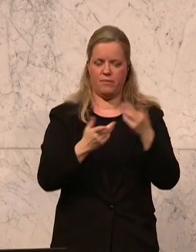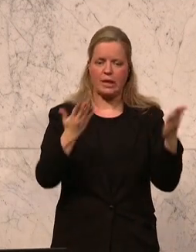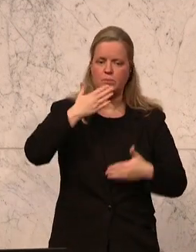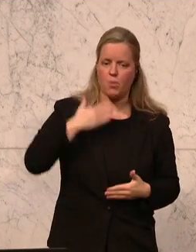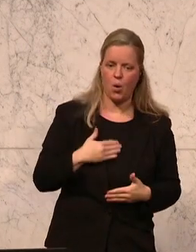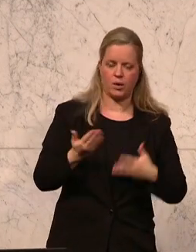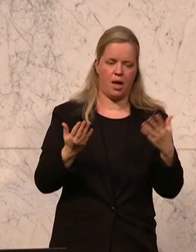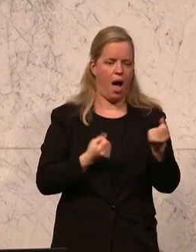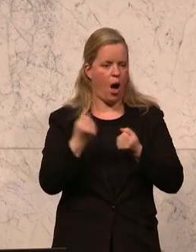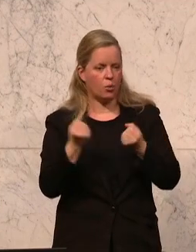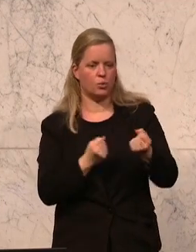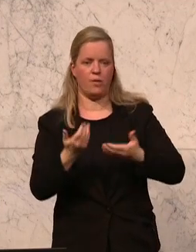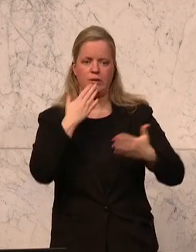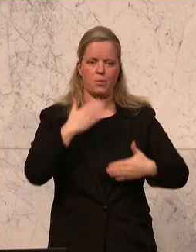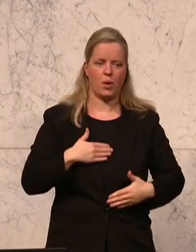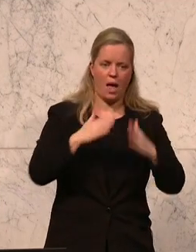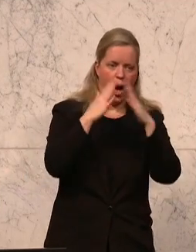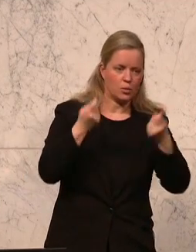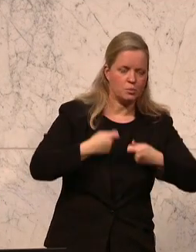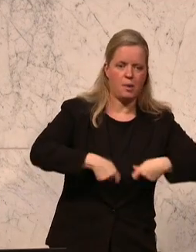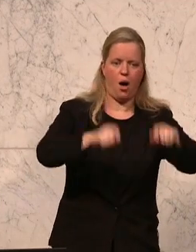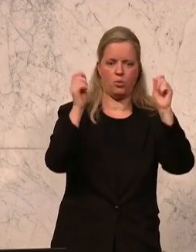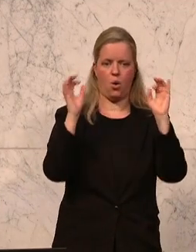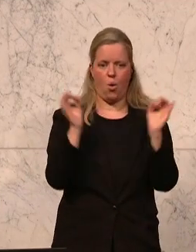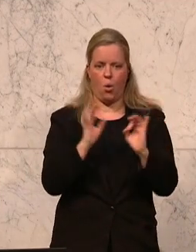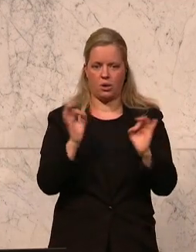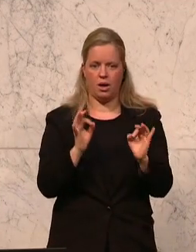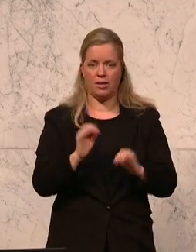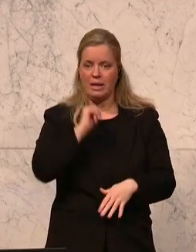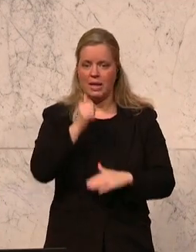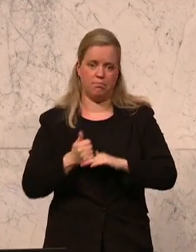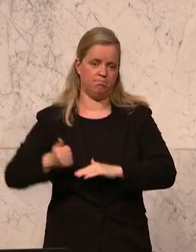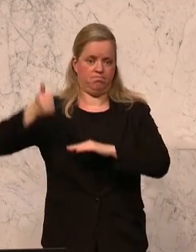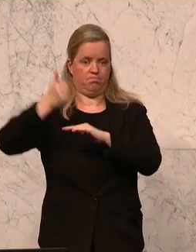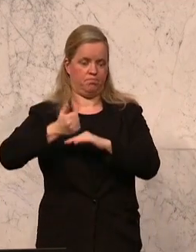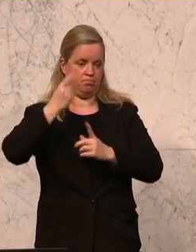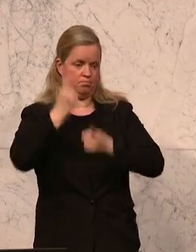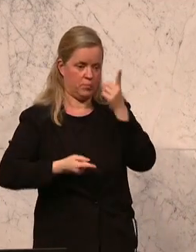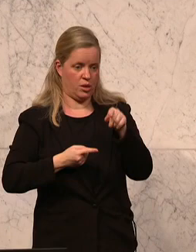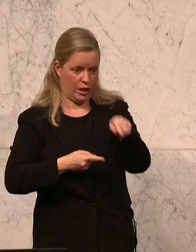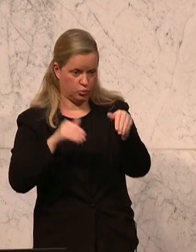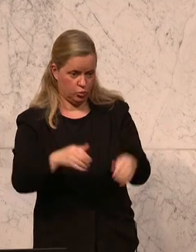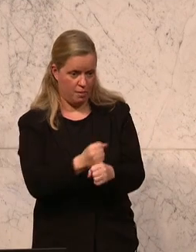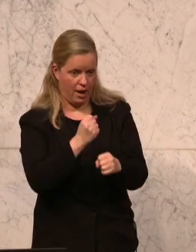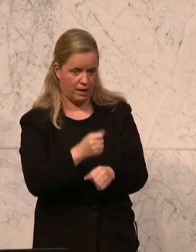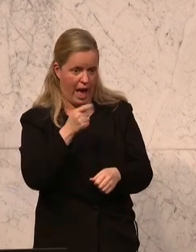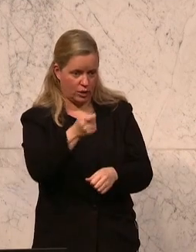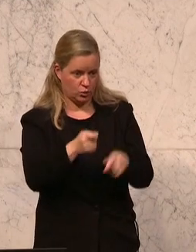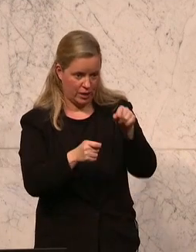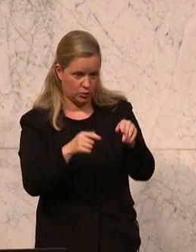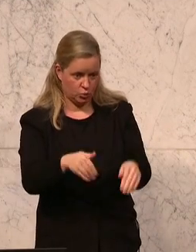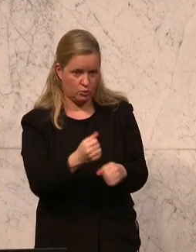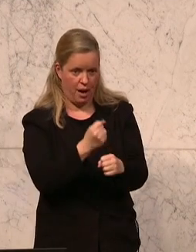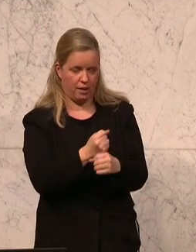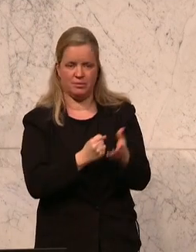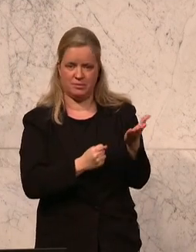sie fahren, welches Haus sie bauen und nicht die Obrigkeit den Menschen vorschreibt, dieses hast du zu fahren, dieses Heizung hast du zu benutzen, etc. Das